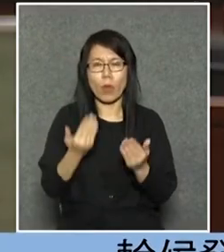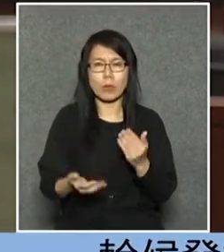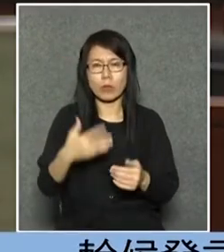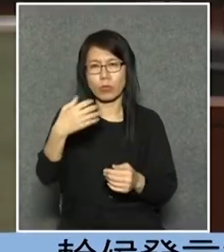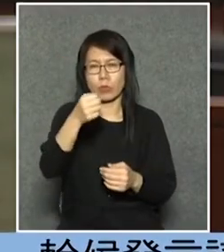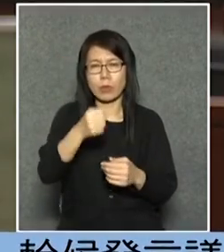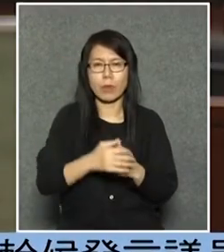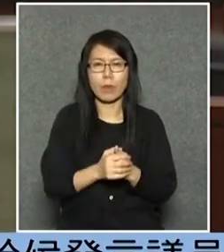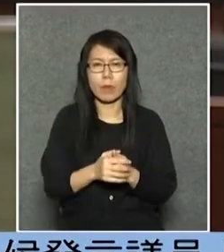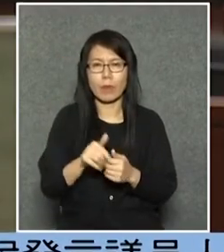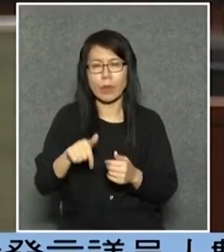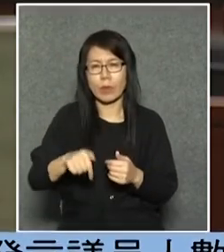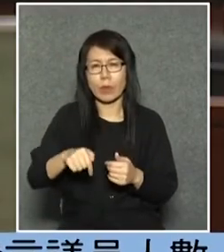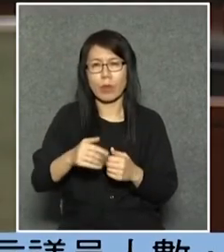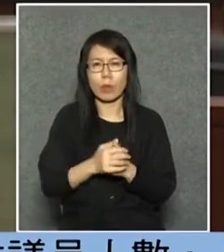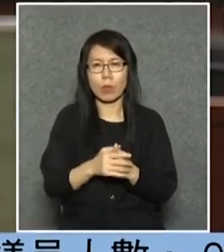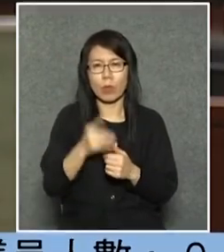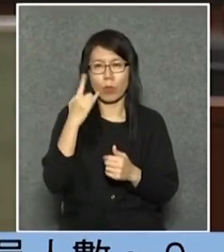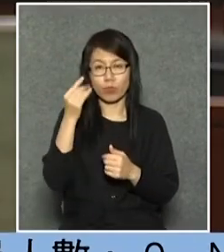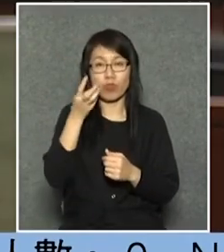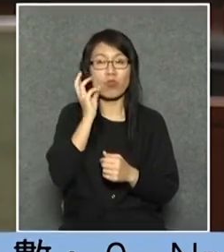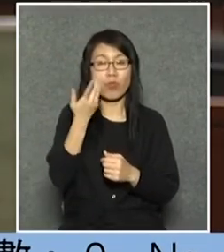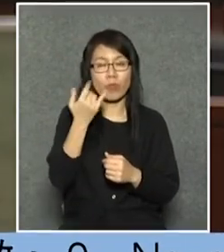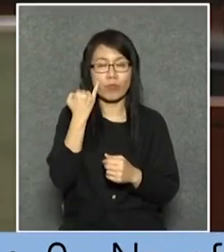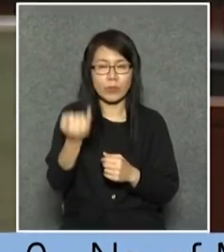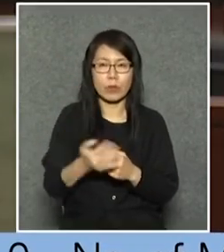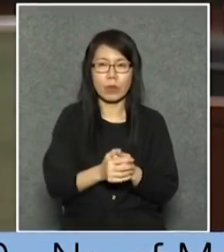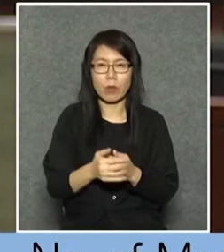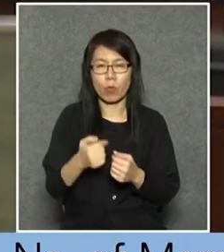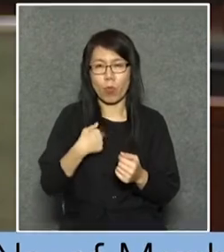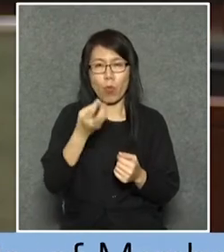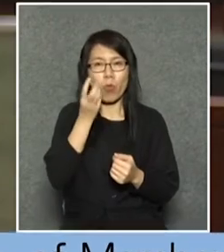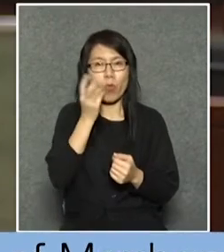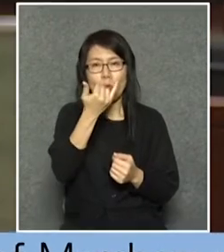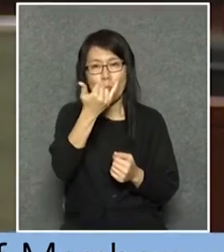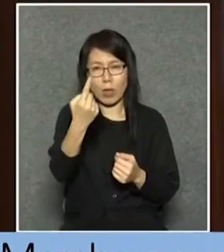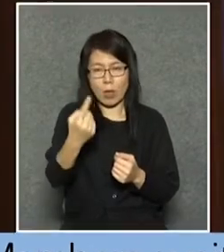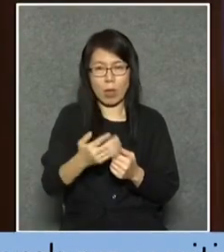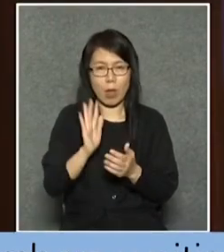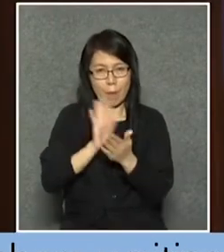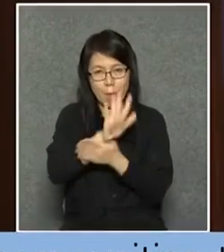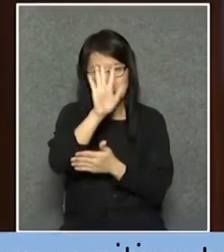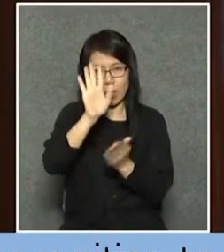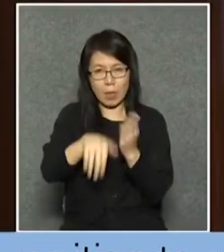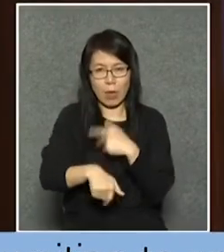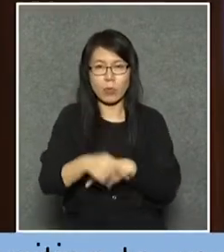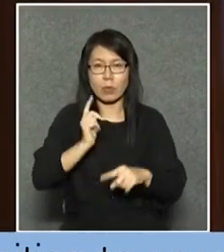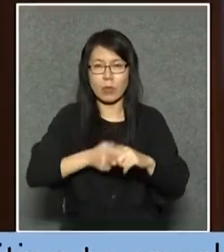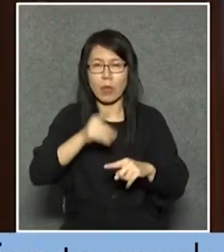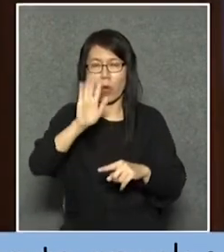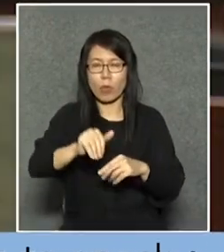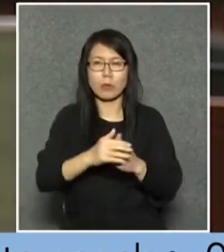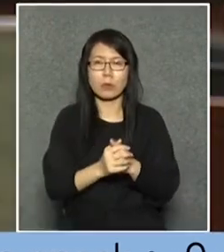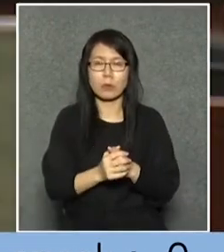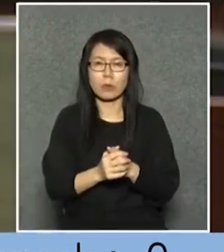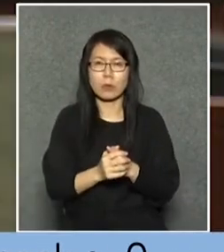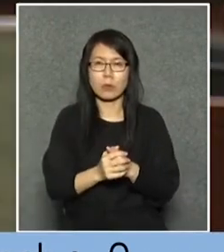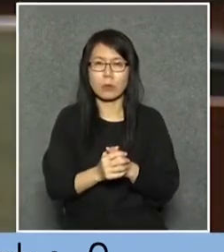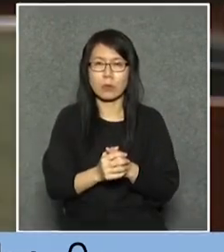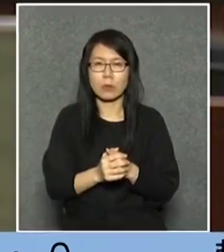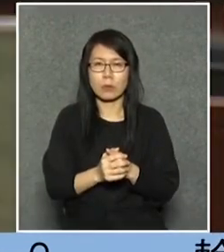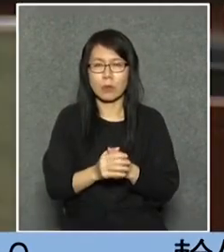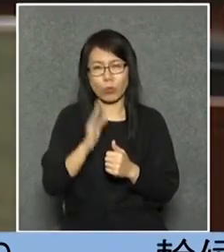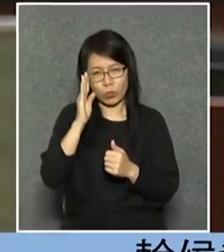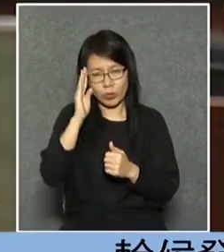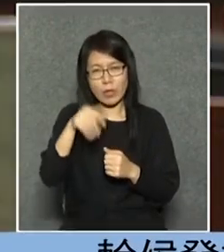我們這裏我不知道是季庚我都61再過五年可能我們會實現了一件事就是不好意思你是